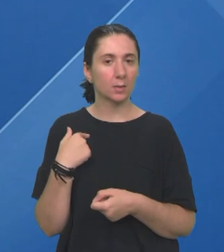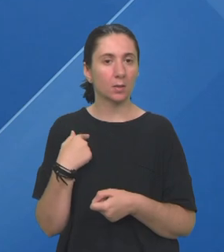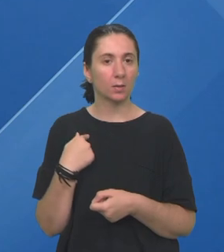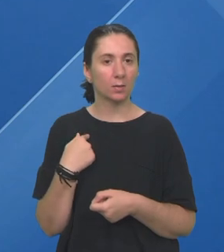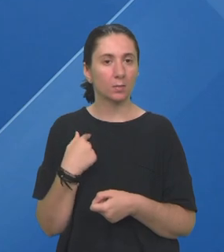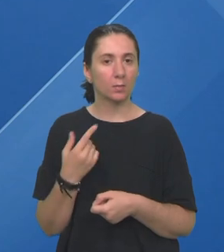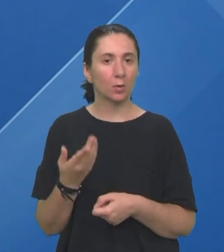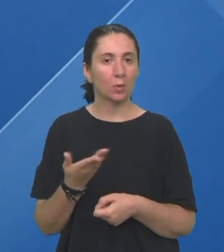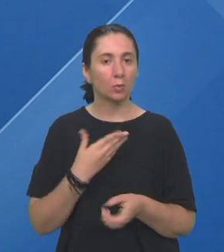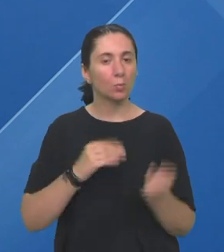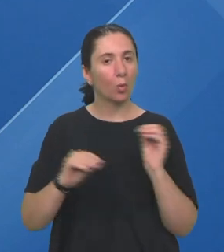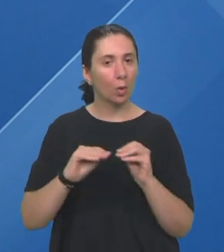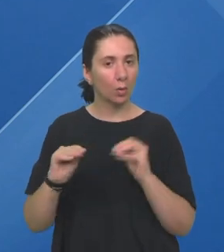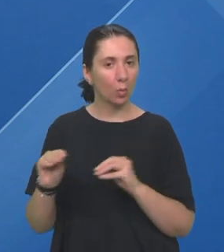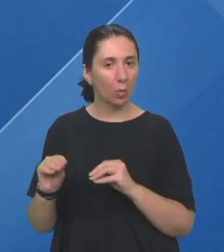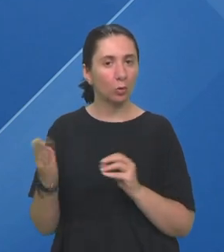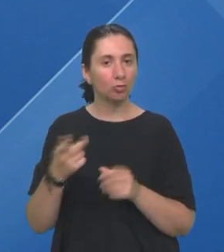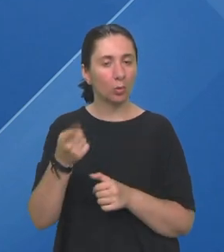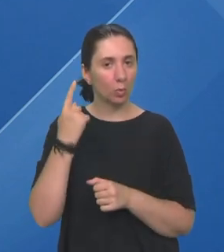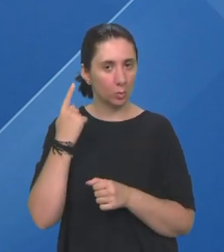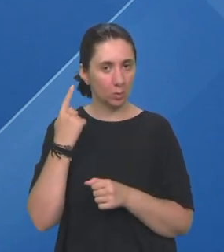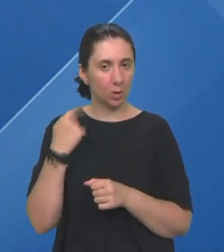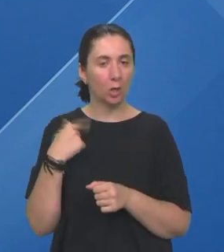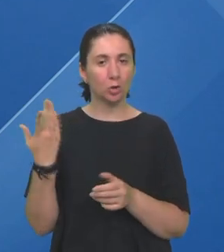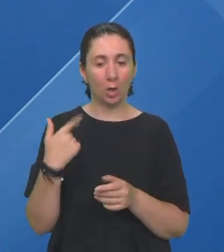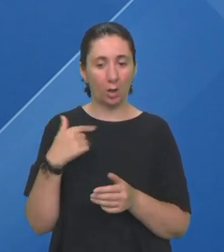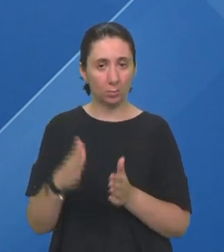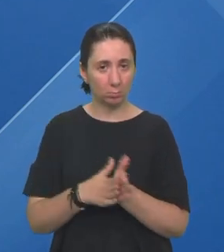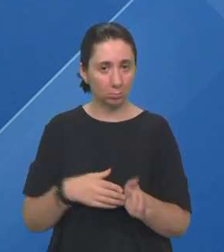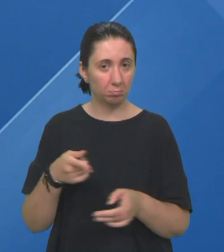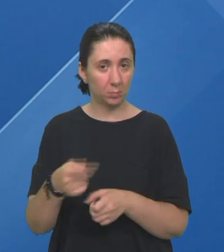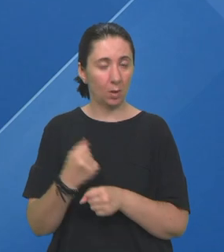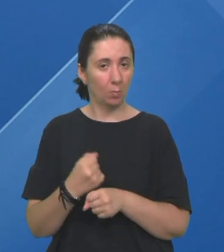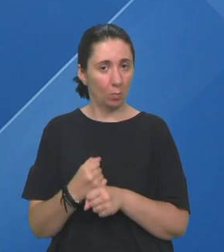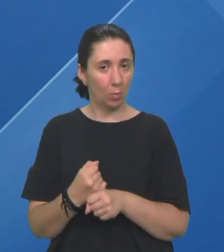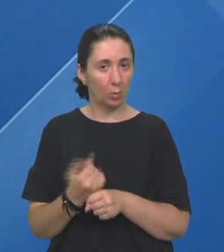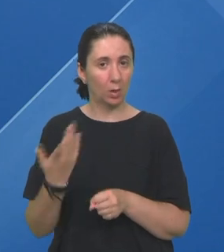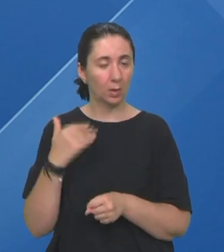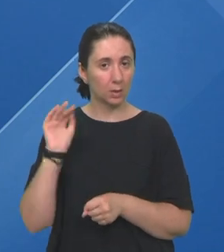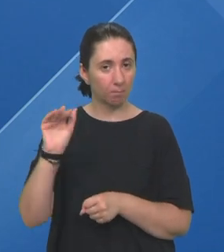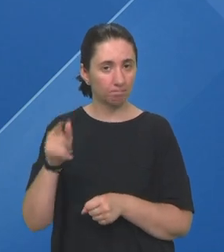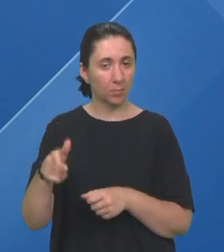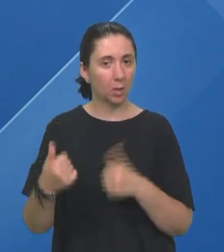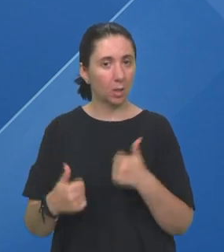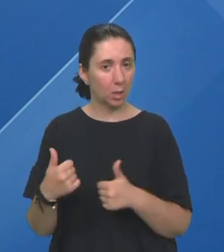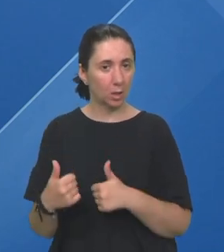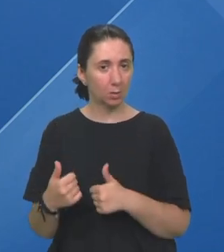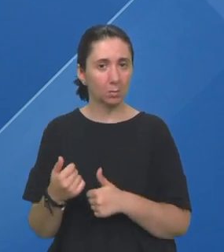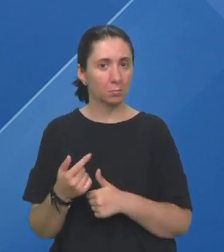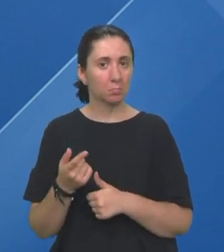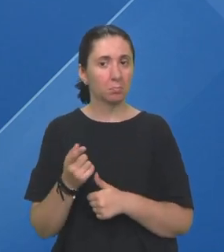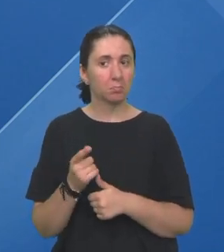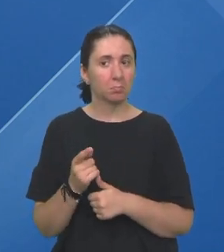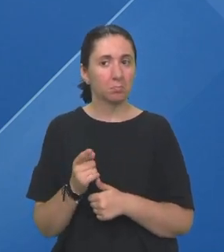dobili edukaciju šta to znači I ja kad sam se upustila u taj posao kad sam aplicirala za taj natječaj Nisam